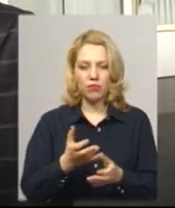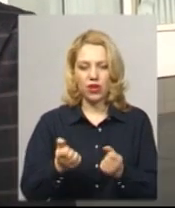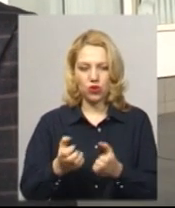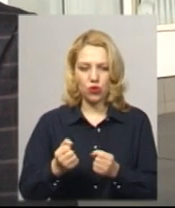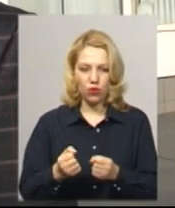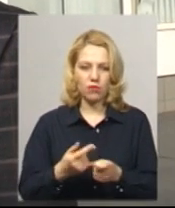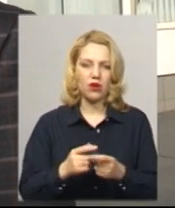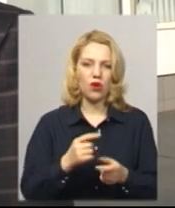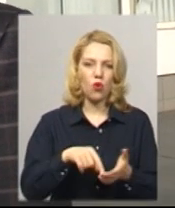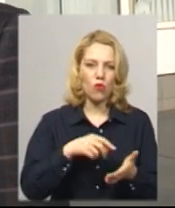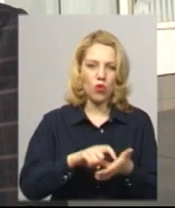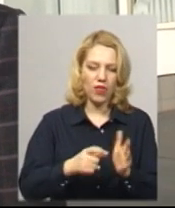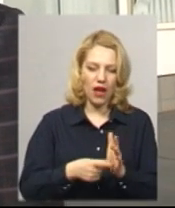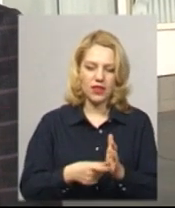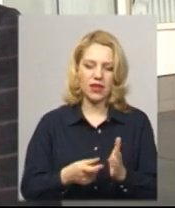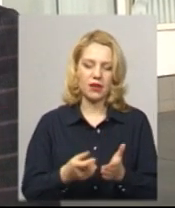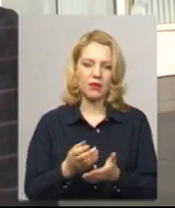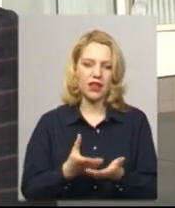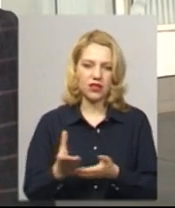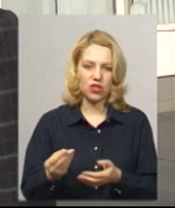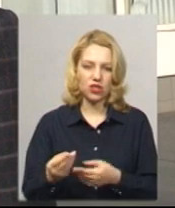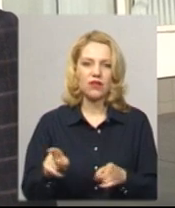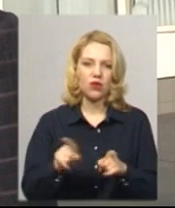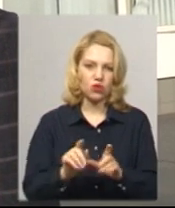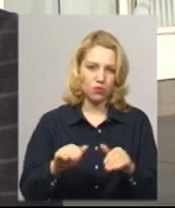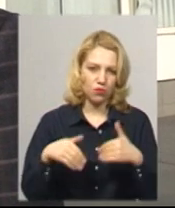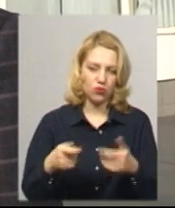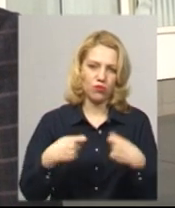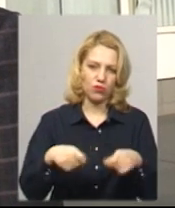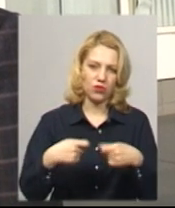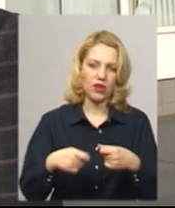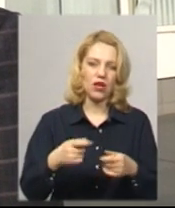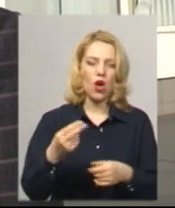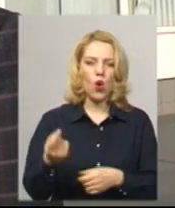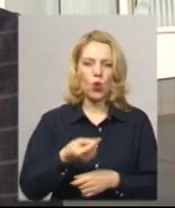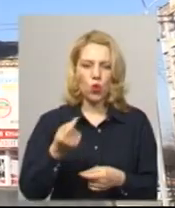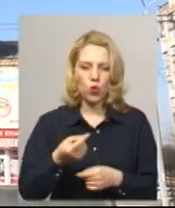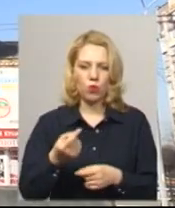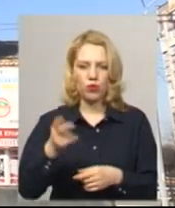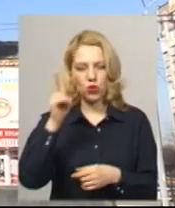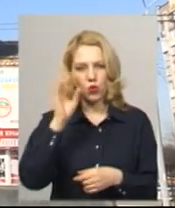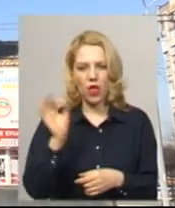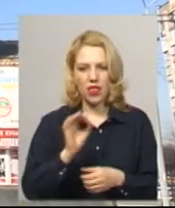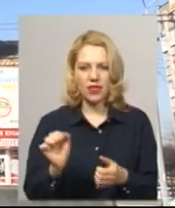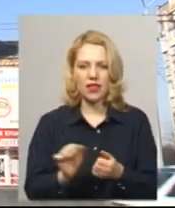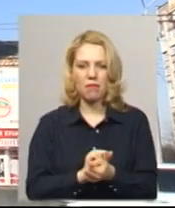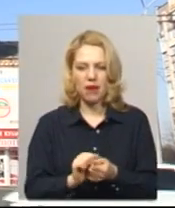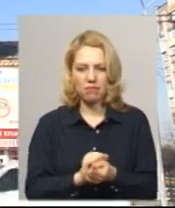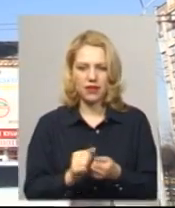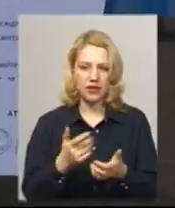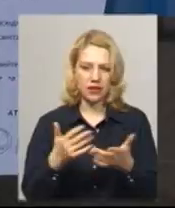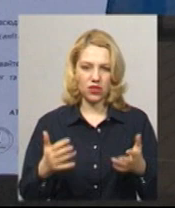товари широкого вжитку – це крупи, гречка, туалетний той самий папір. Це все можна замовити в листоноші. На вхідних дверях